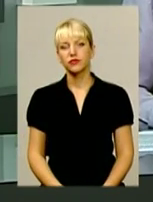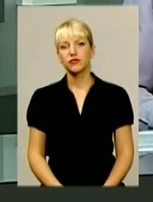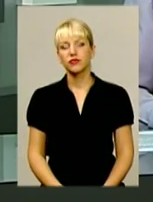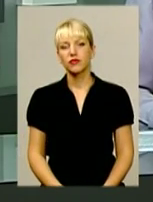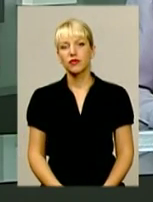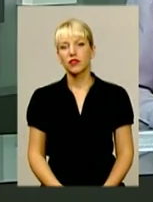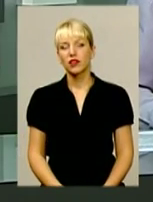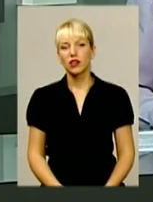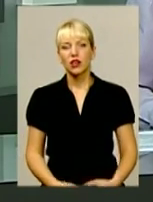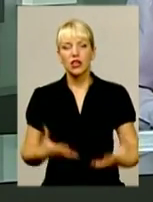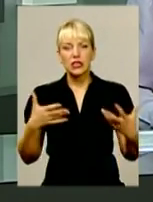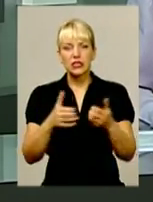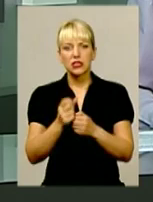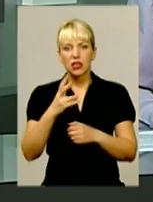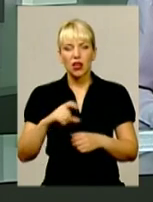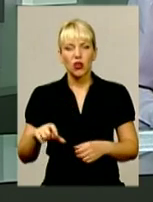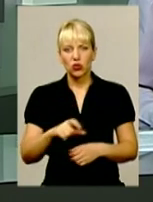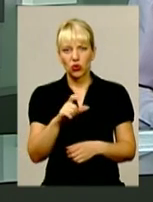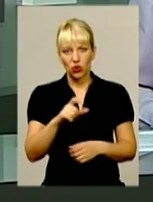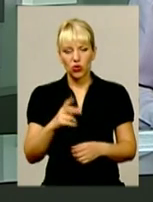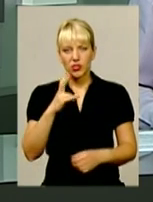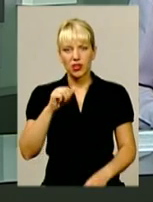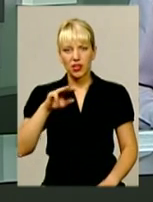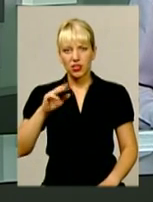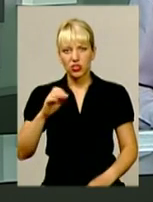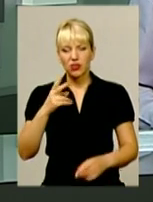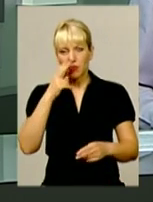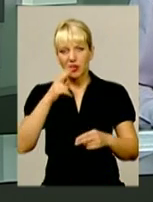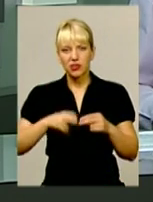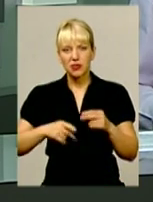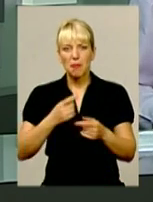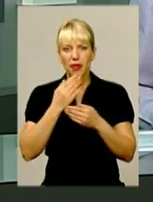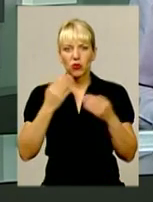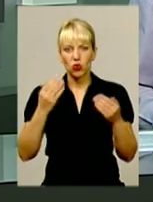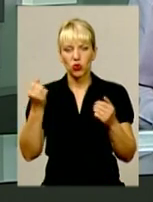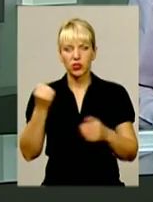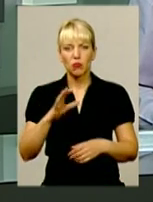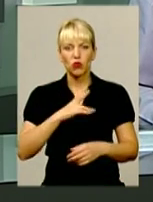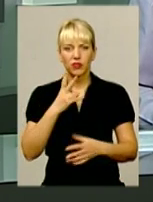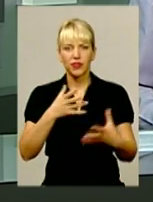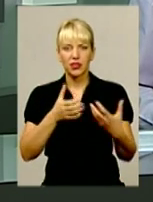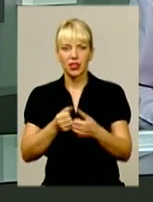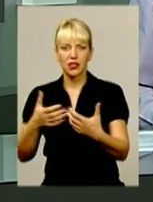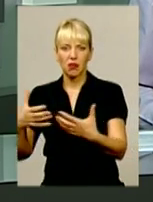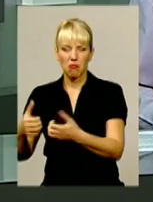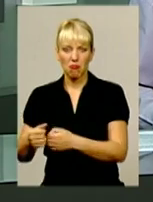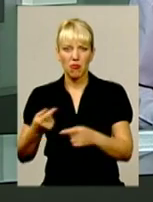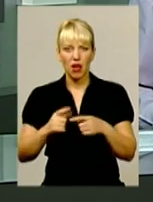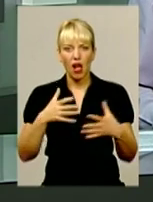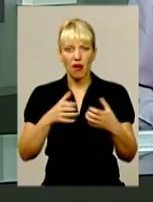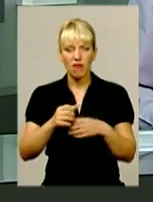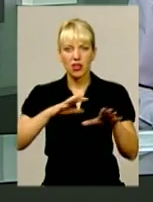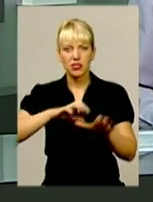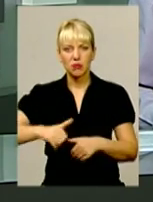Фатальні зіткнення на дорозі в Нетішині наприкінці минулого тижня сталися одразу дві ДТП. Аварії забрали життя трьох людей